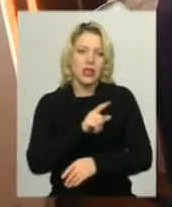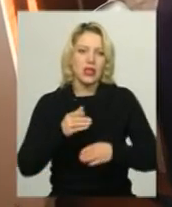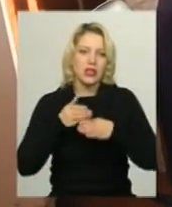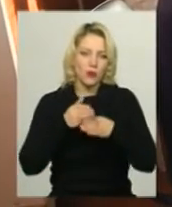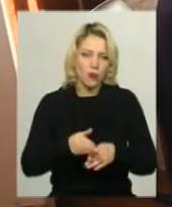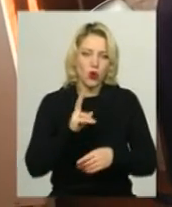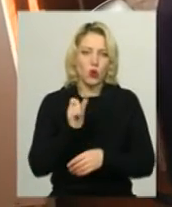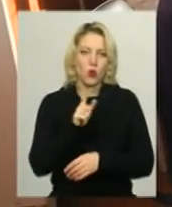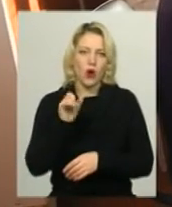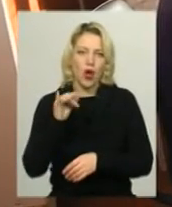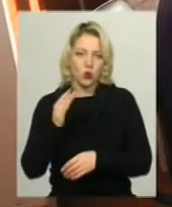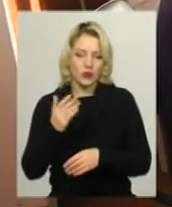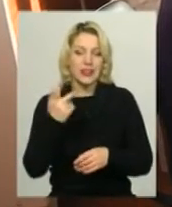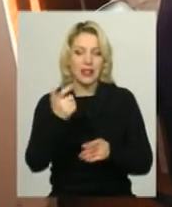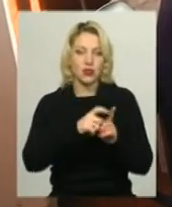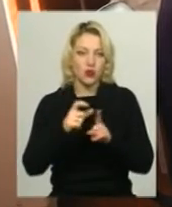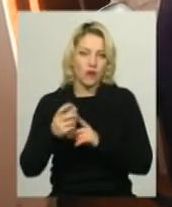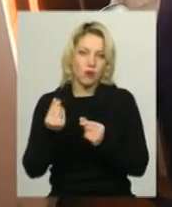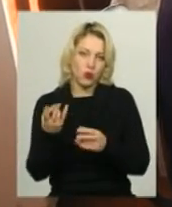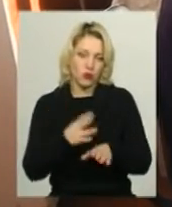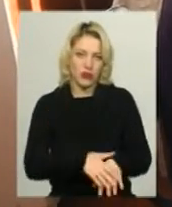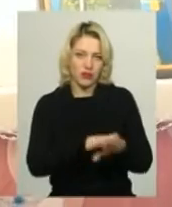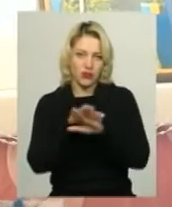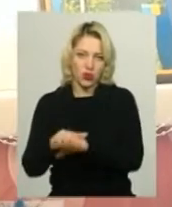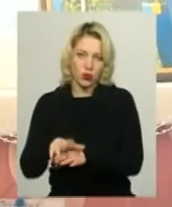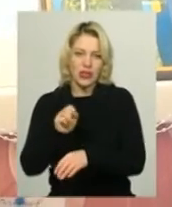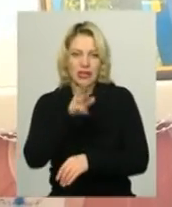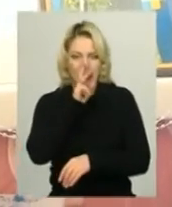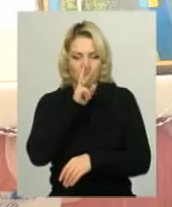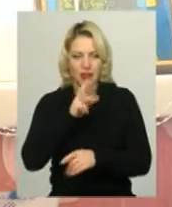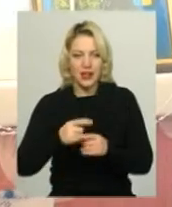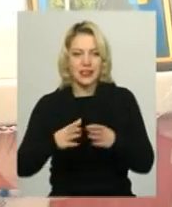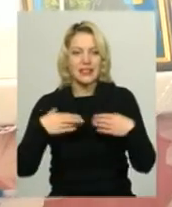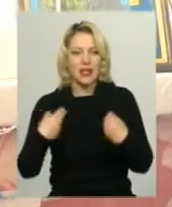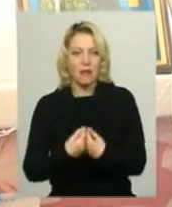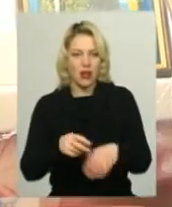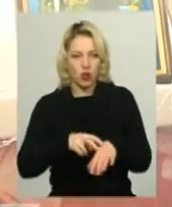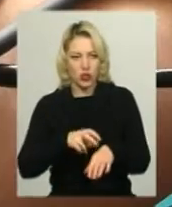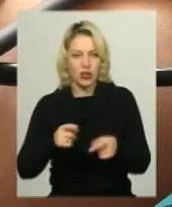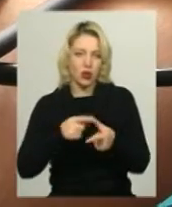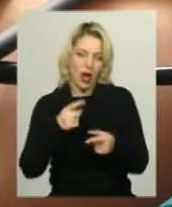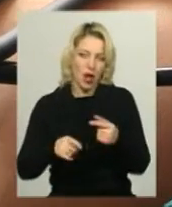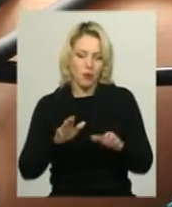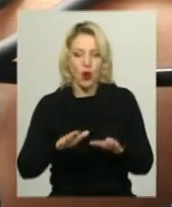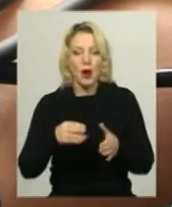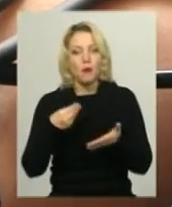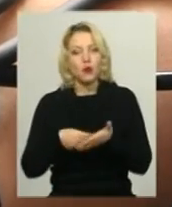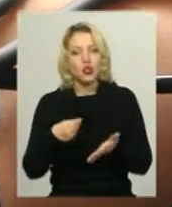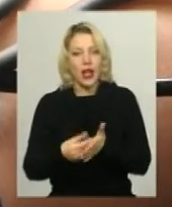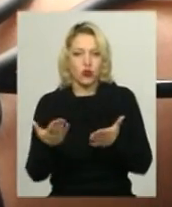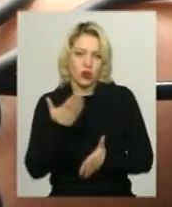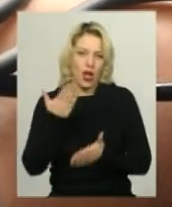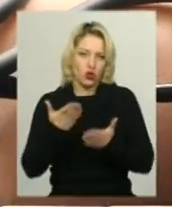Кухарук. За її словами, гроші на це мають відраховуватись із заробітної платні сімейного лікаря або ж з місцевого бюджету, якщо